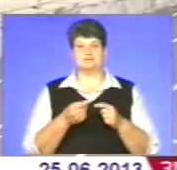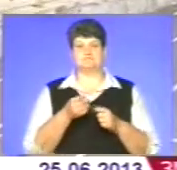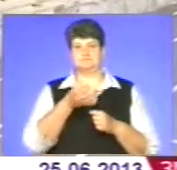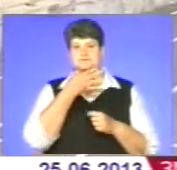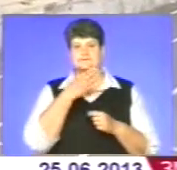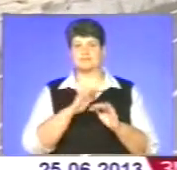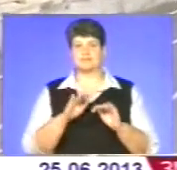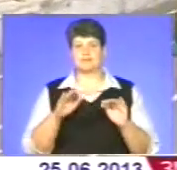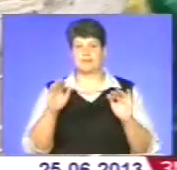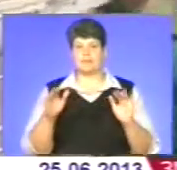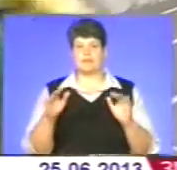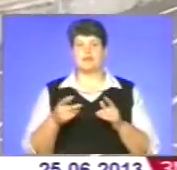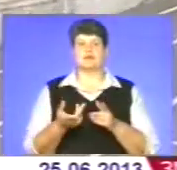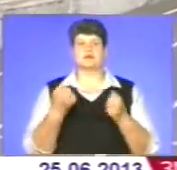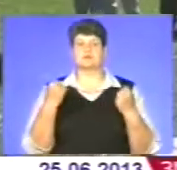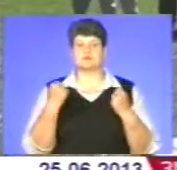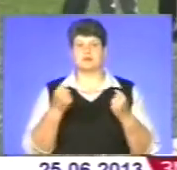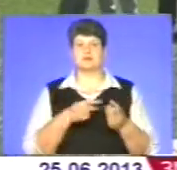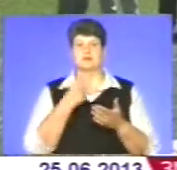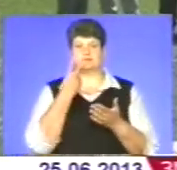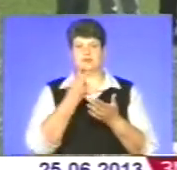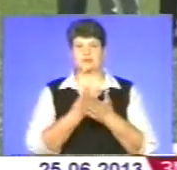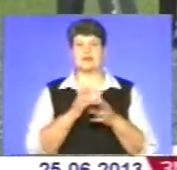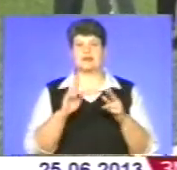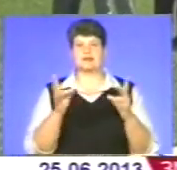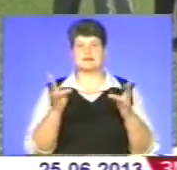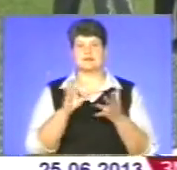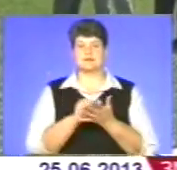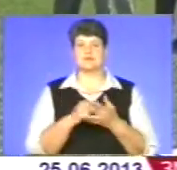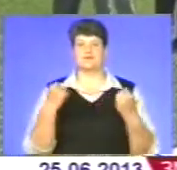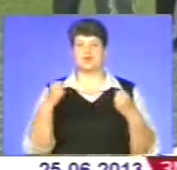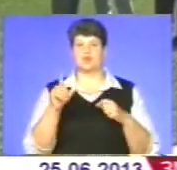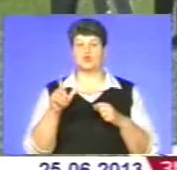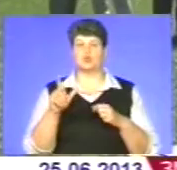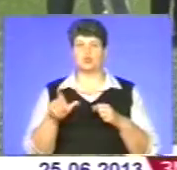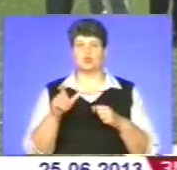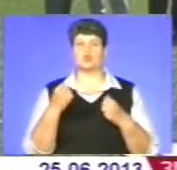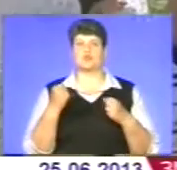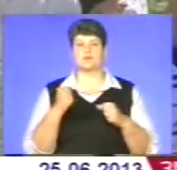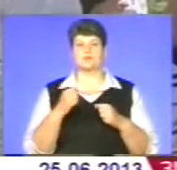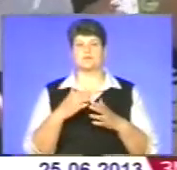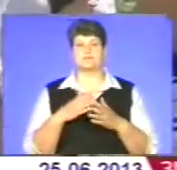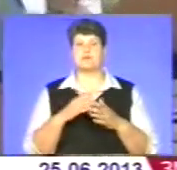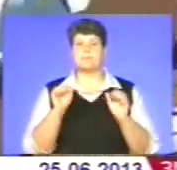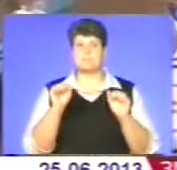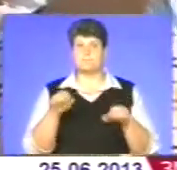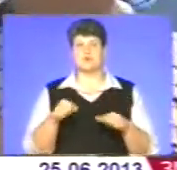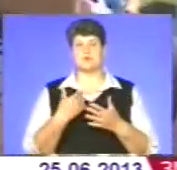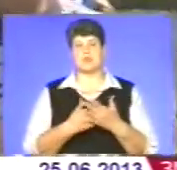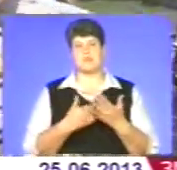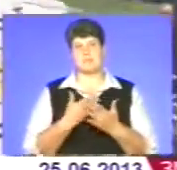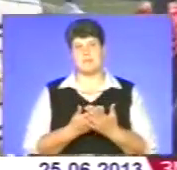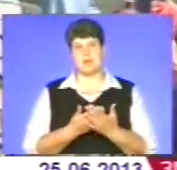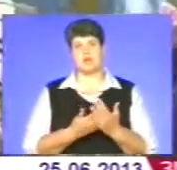Своїм прикладом спортсмени-аматори надихають глядачів на заняття фізкультурою, а глядачі – спортсменів до перемоги. Можна, наприклад,